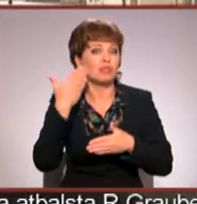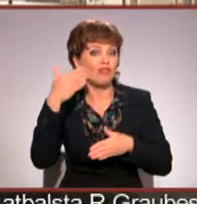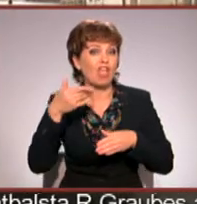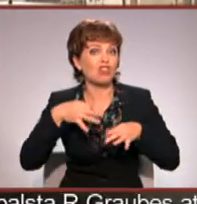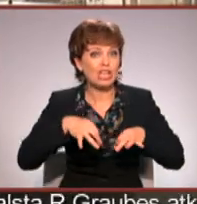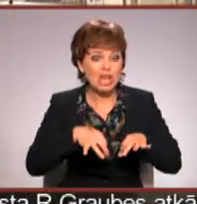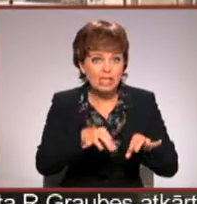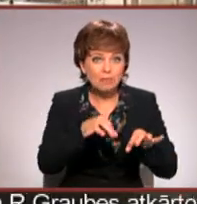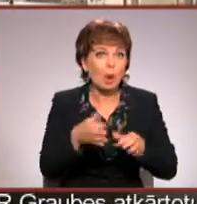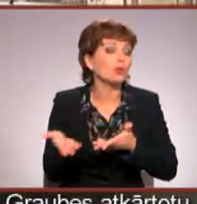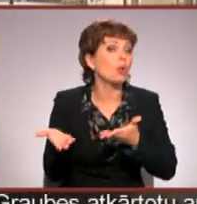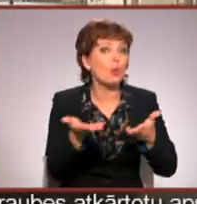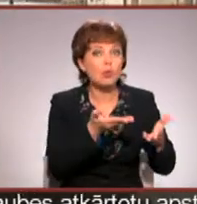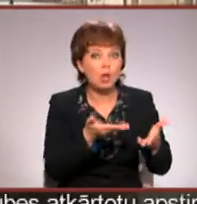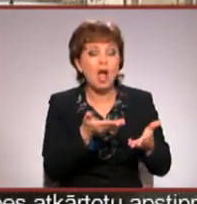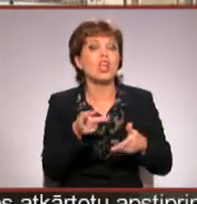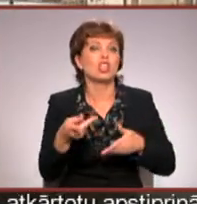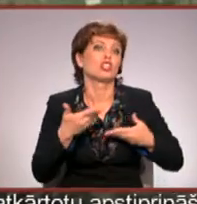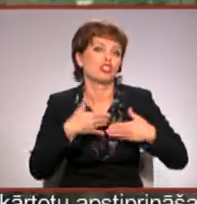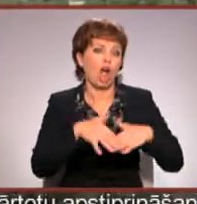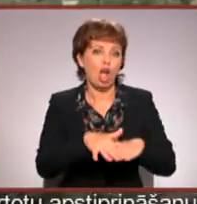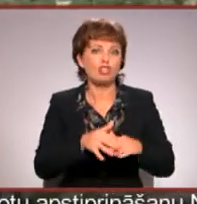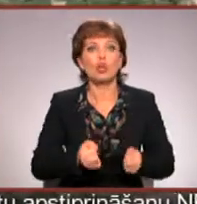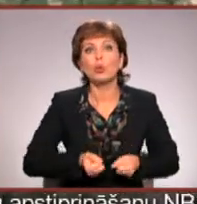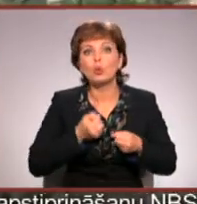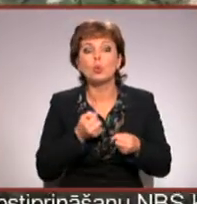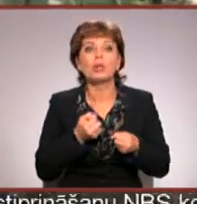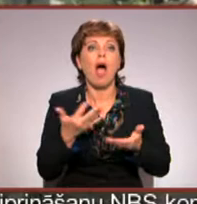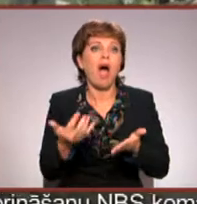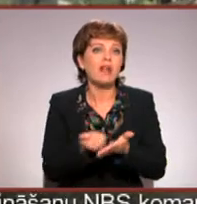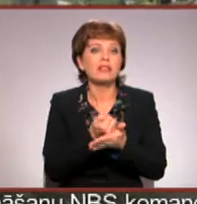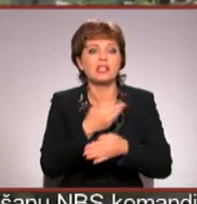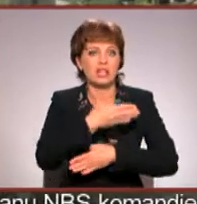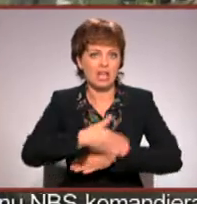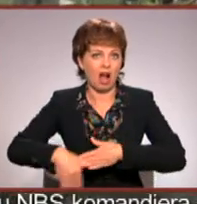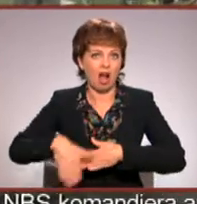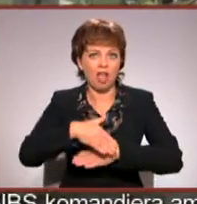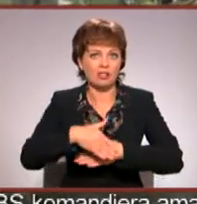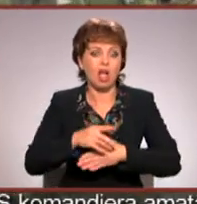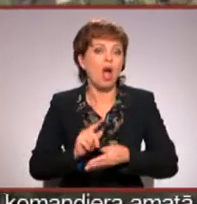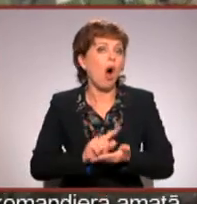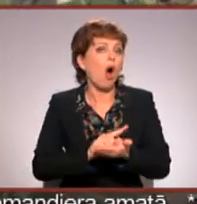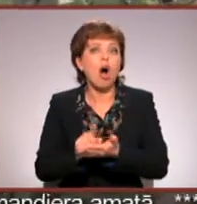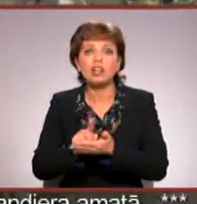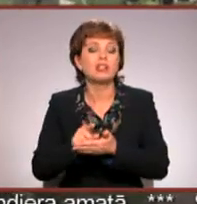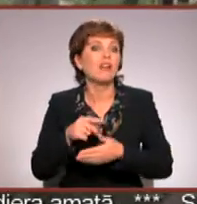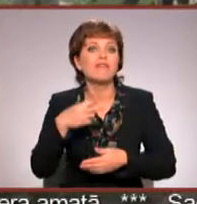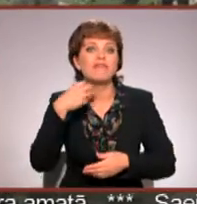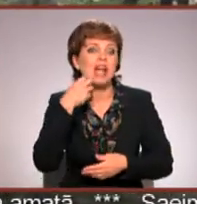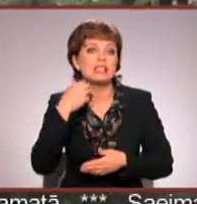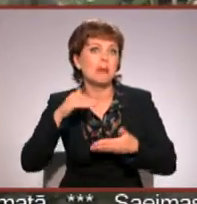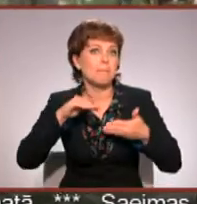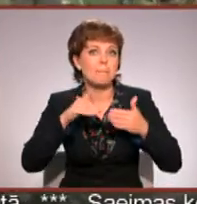vien nākas maldīties. Iebraucējiem sarežģītas, grūti atrast ielas un orientēties sejuši pa vecpilsētu.